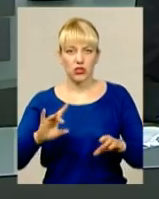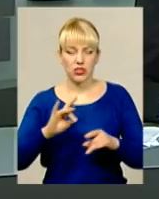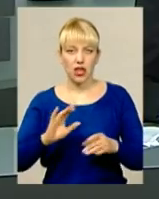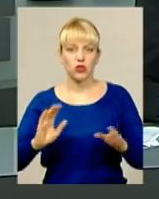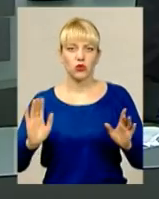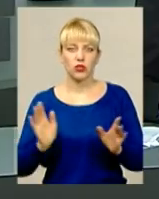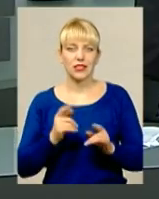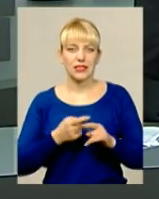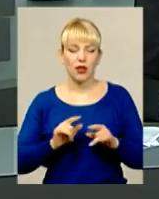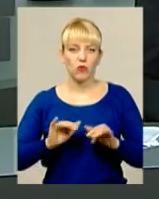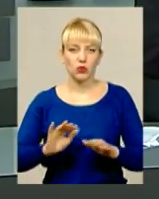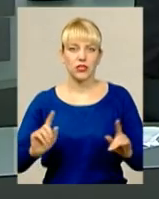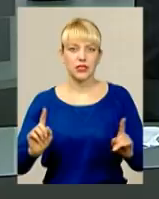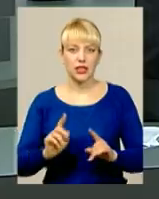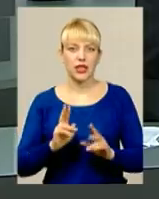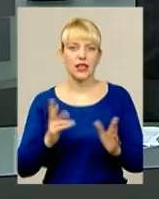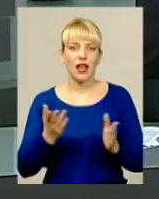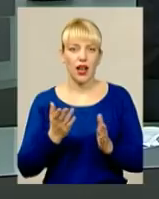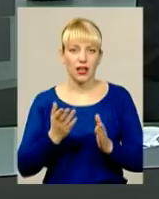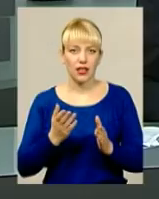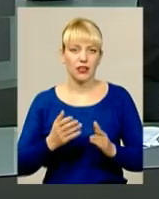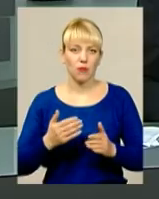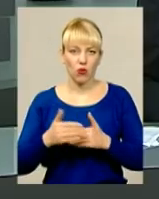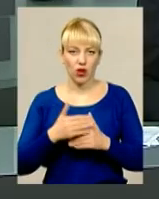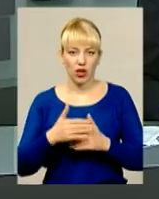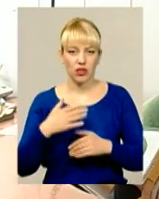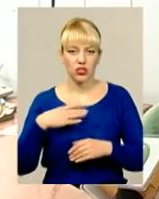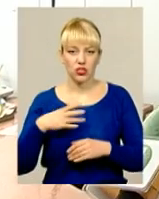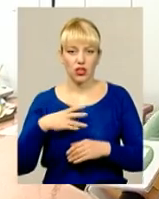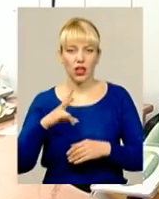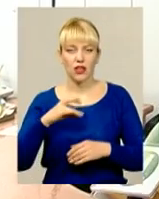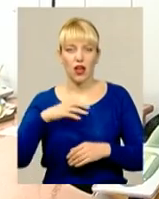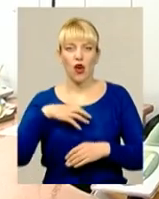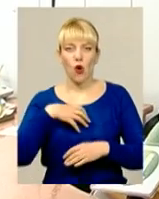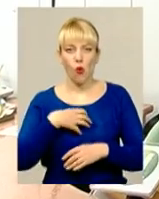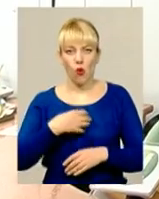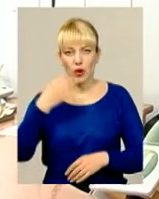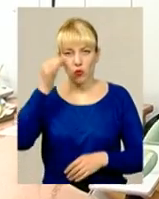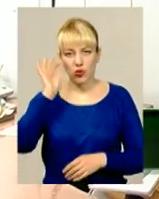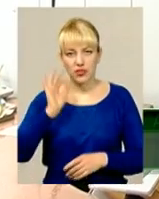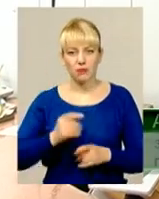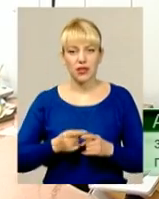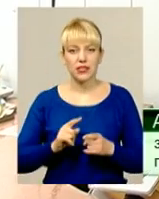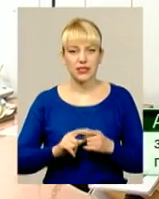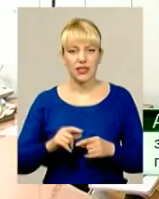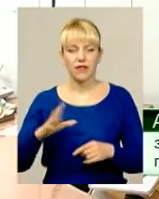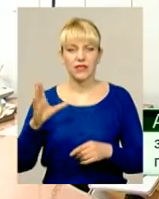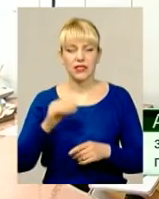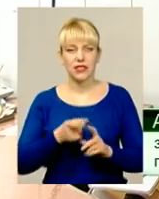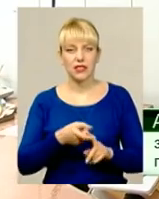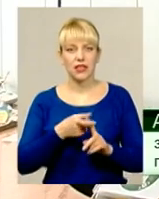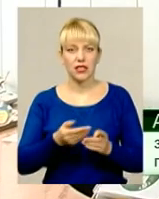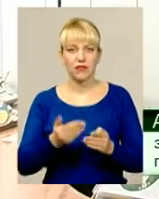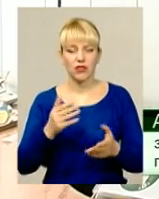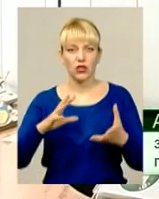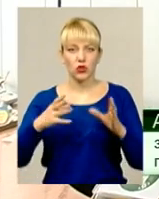як і те, яке покарання чекає на гори полісмена. Все це залежить від результатів проведення службової